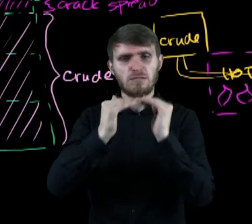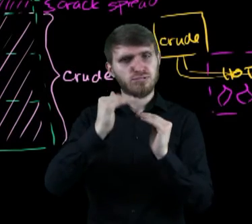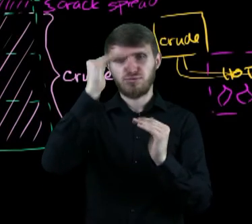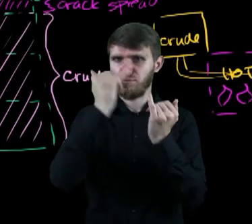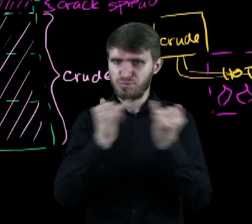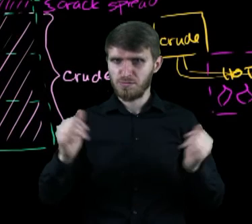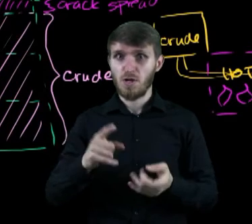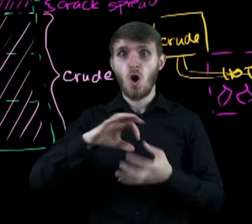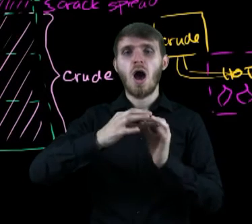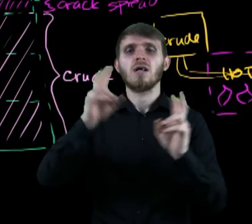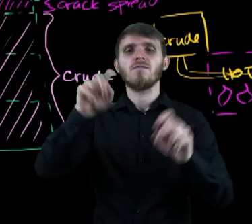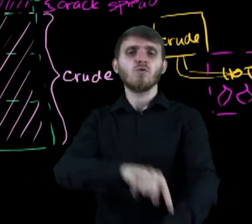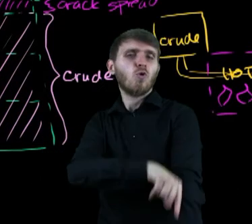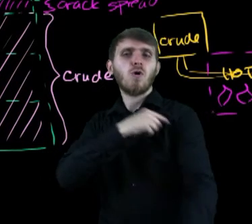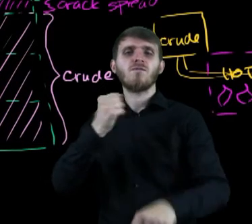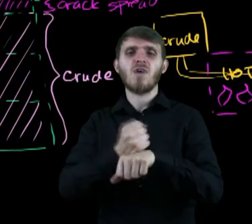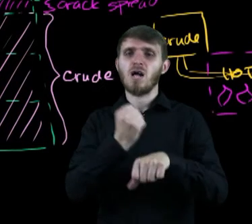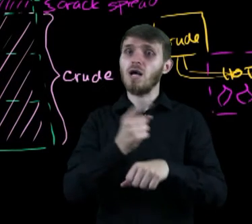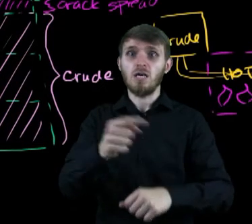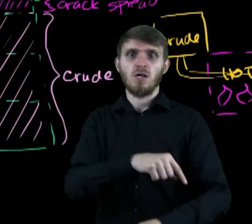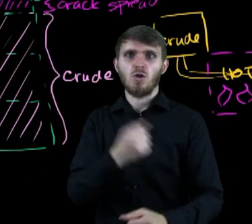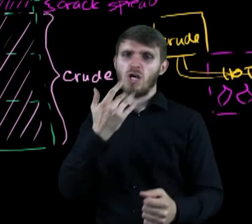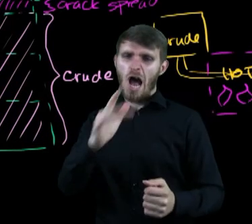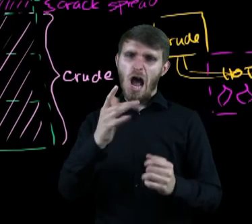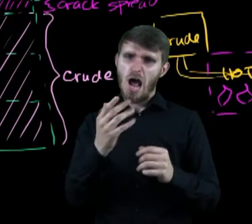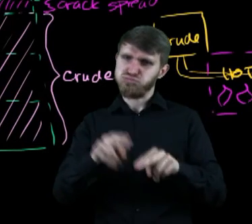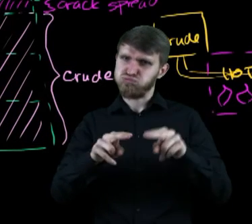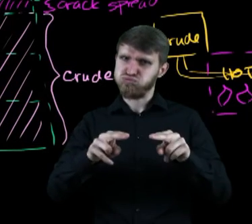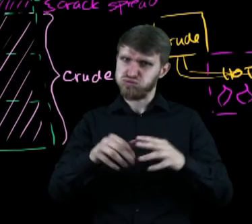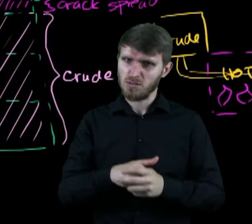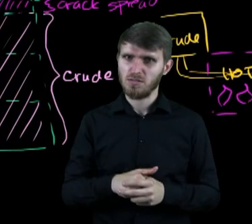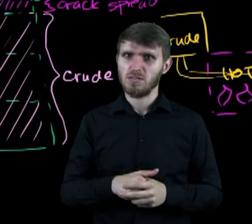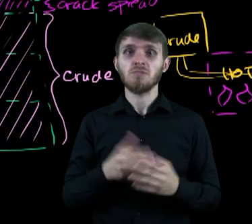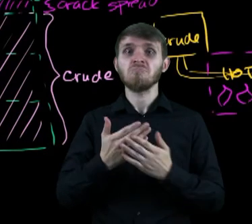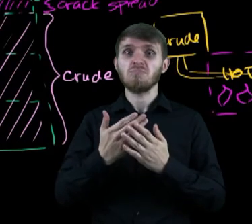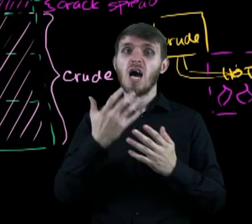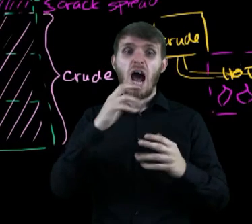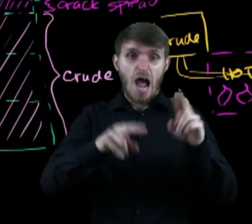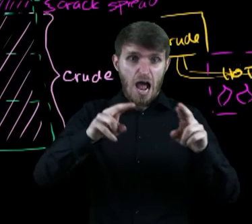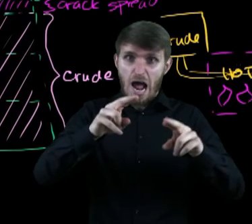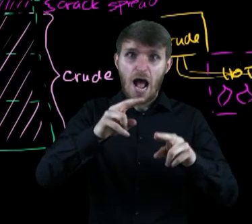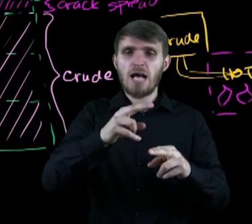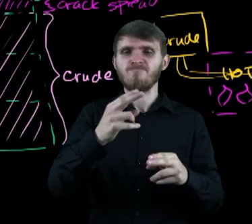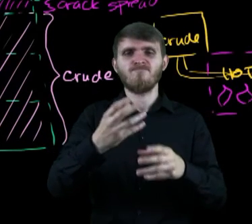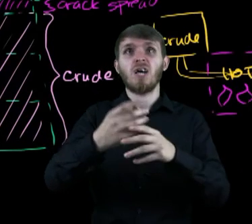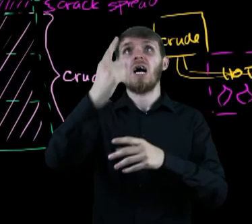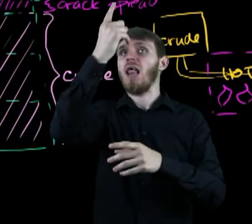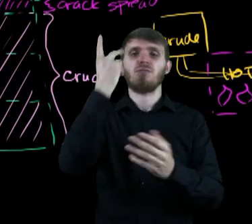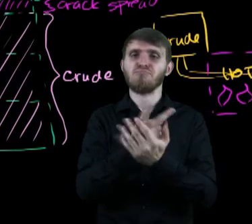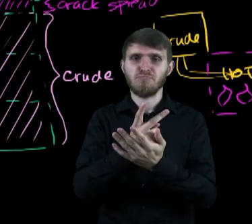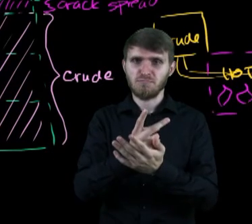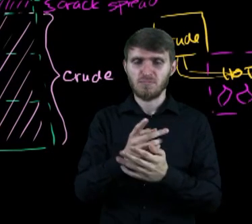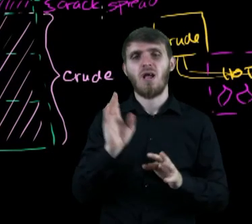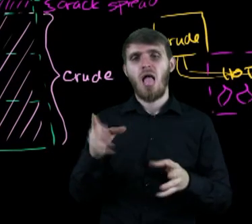temperaturę wrzenia. Związki o długich łańcuchach węglowych mają wysoką temperaturę wrzenia. Zbyt wysoko, by